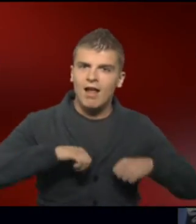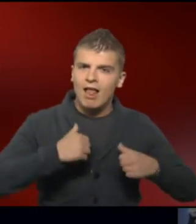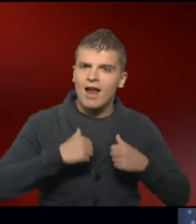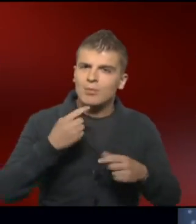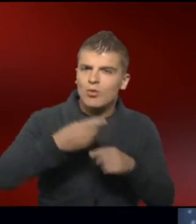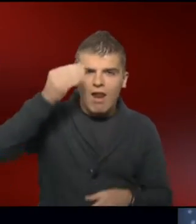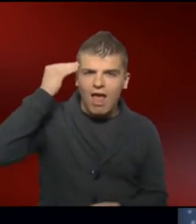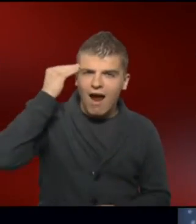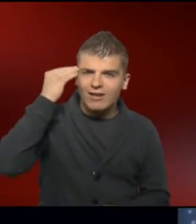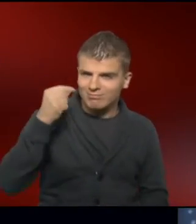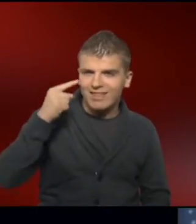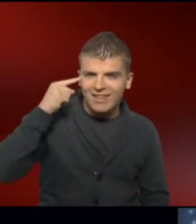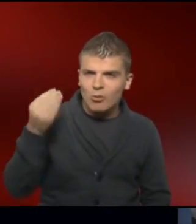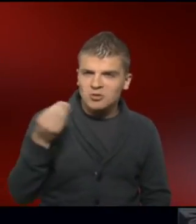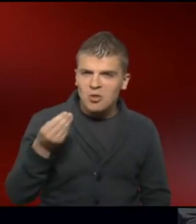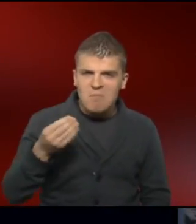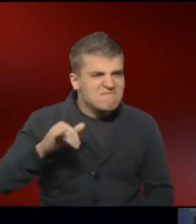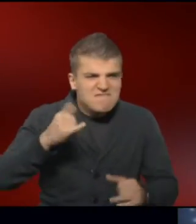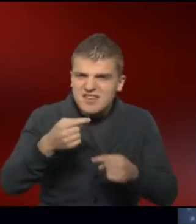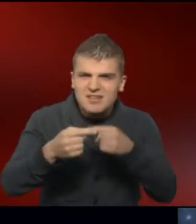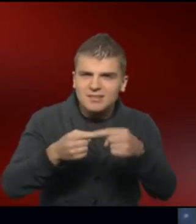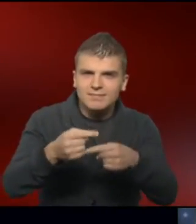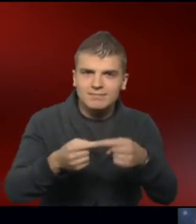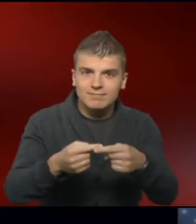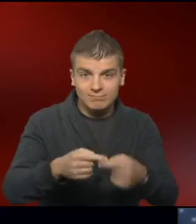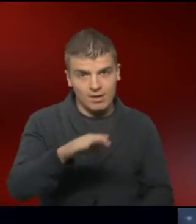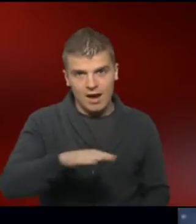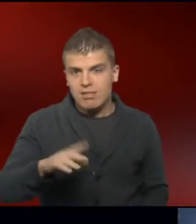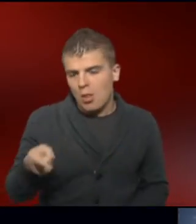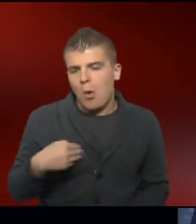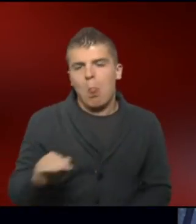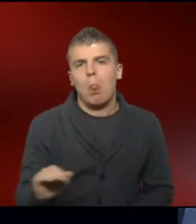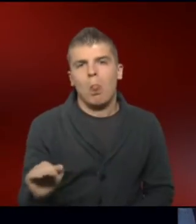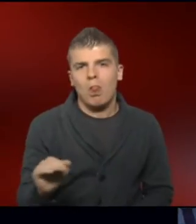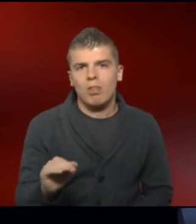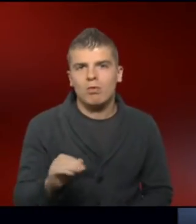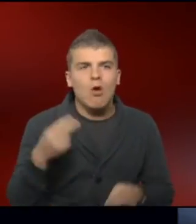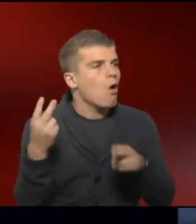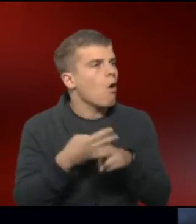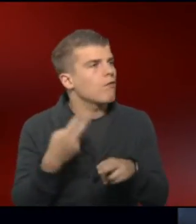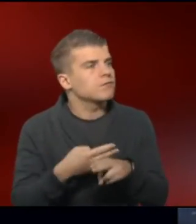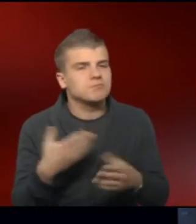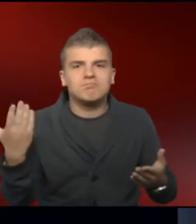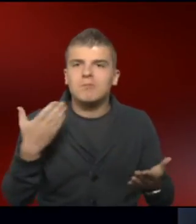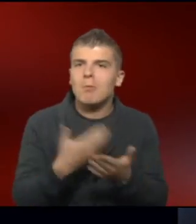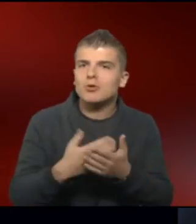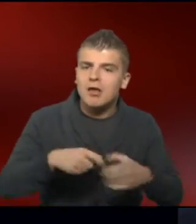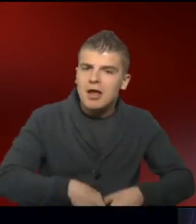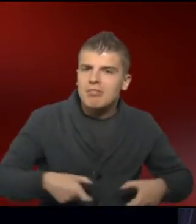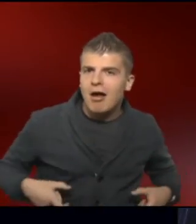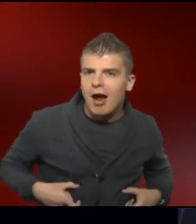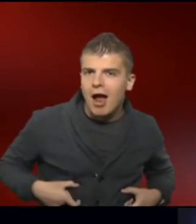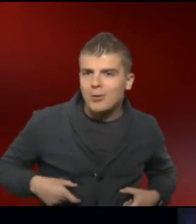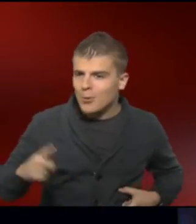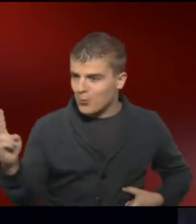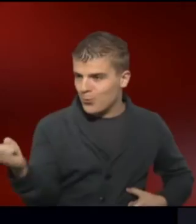Down-Syndrom. Wie verläuft das? Nun, solange die Kinder noch klein sind, gehen sie oft zum Beispiel in den gleichen Kindergarten wie